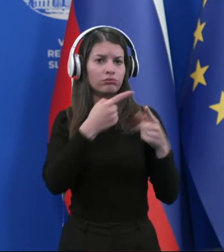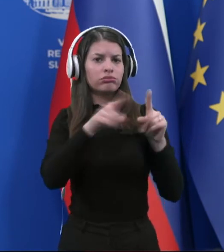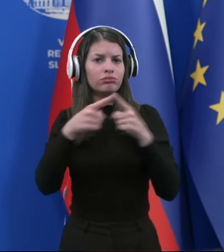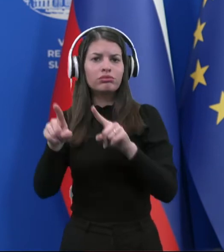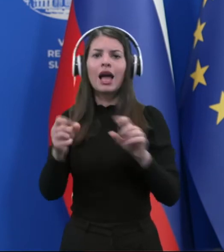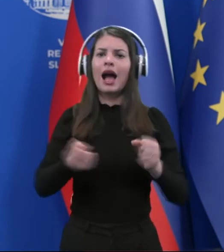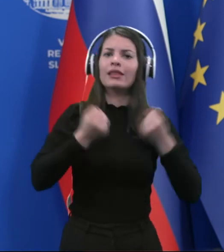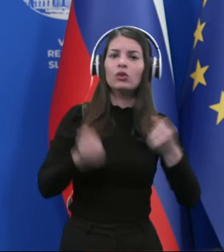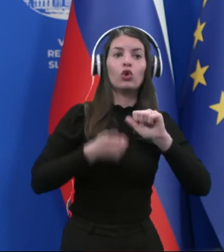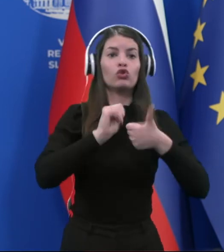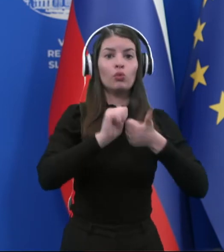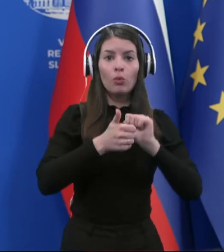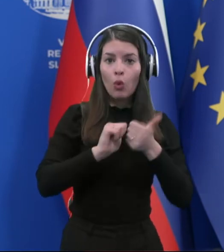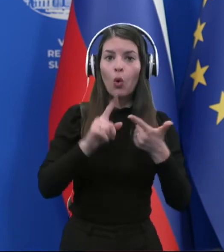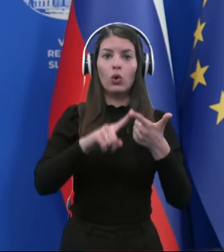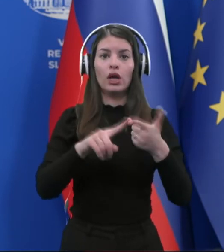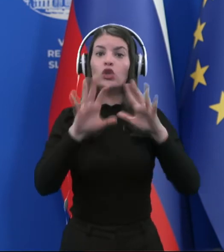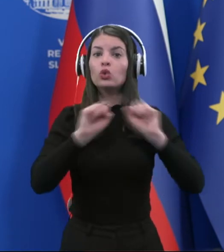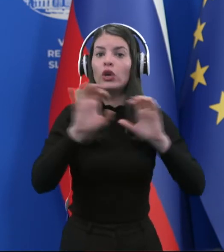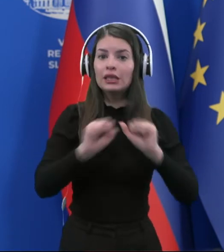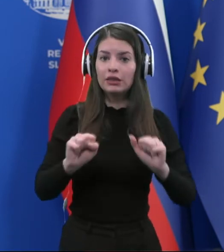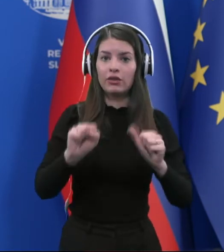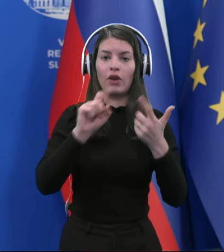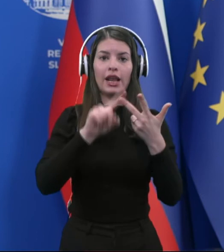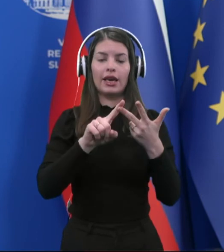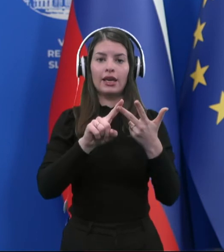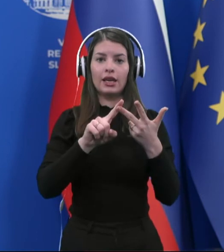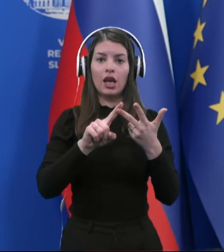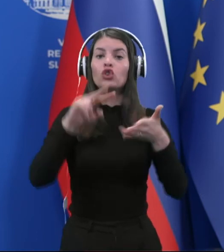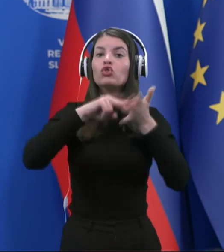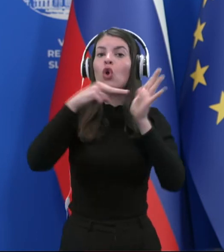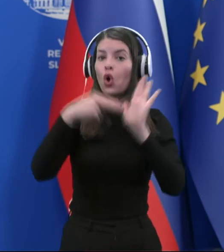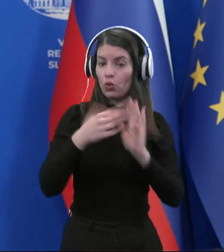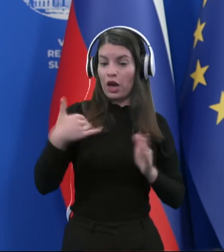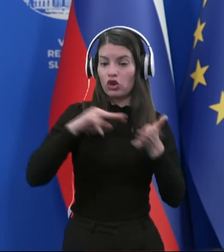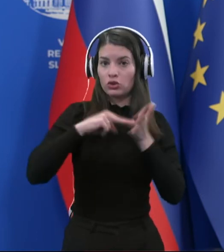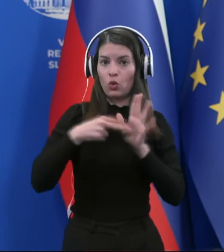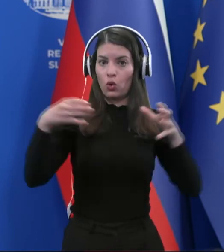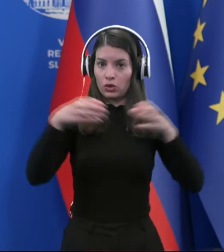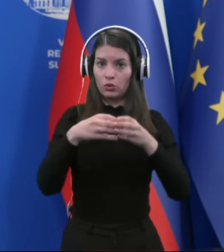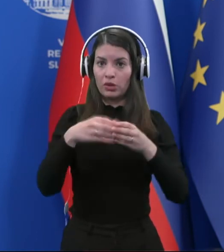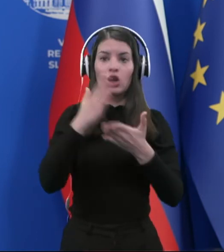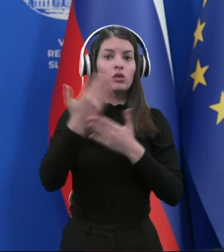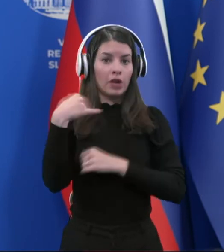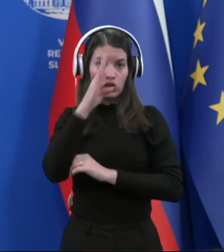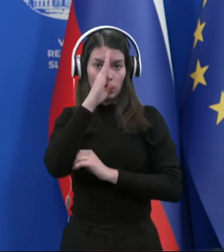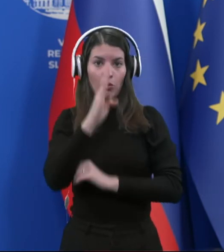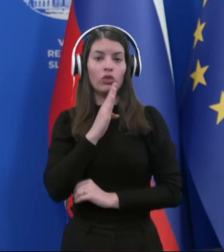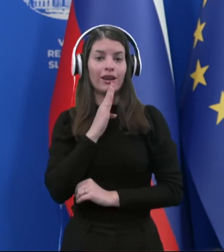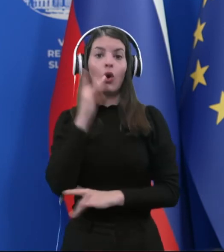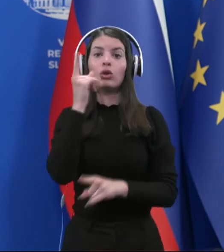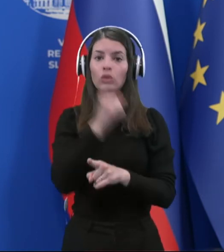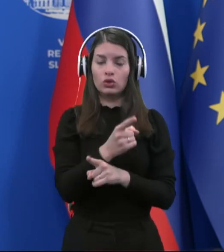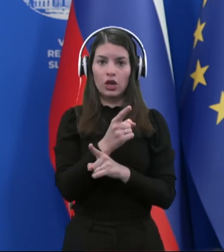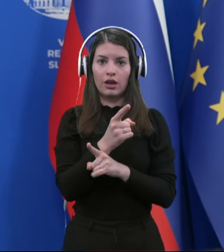različnih športnih aktivnosti, storitvenih dejavnosti. Strokovna skupina je že prejšnji ponedelek sklenila,